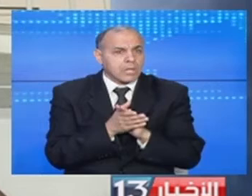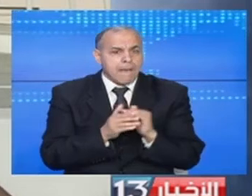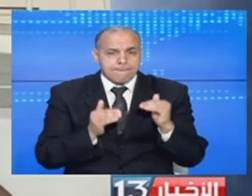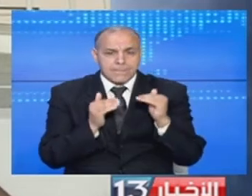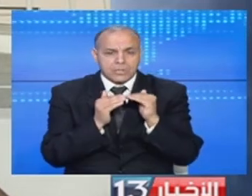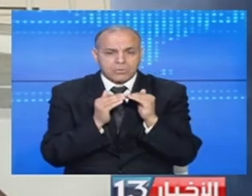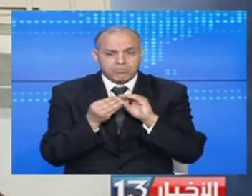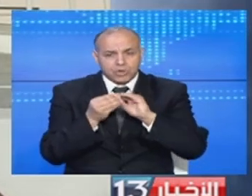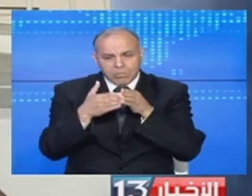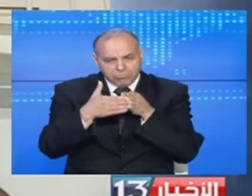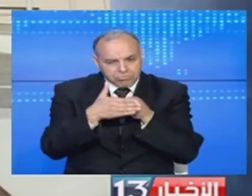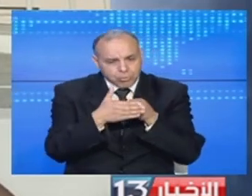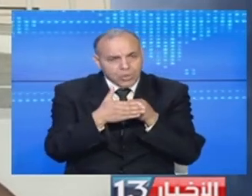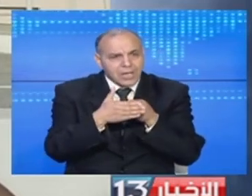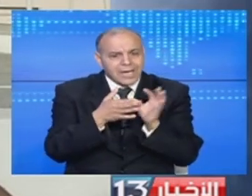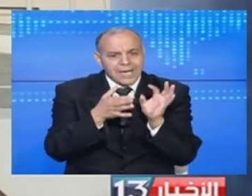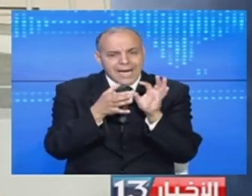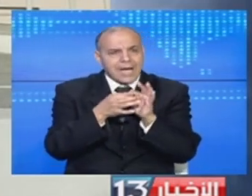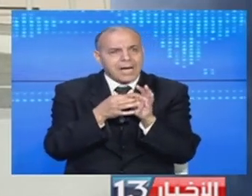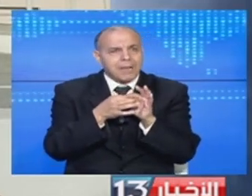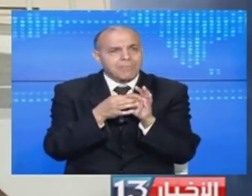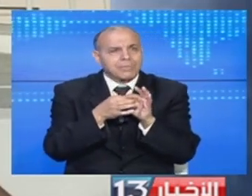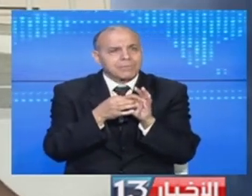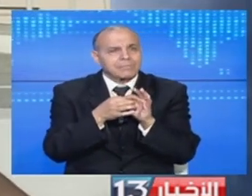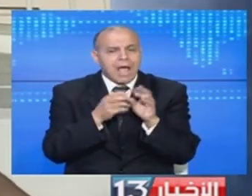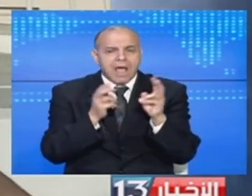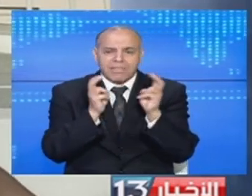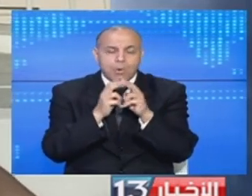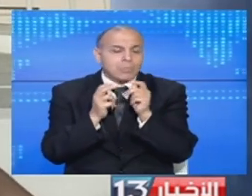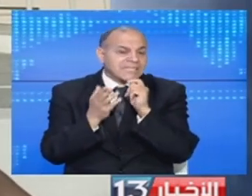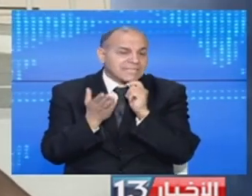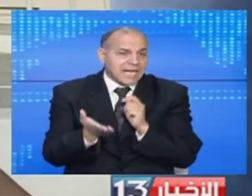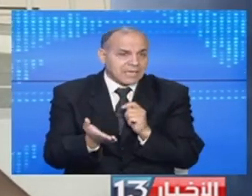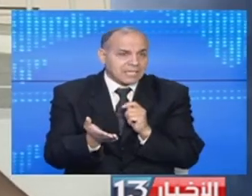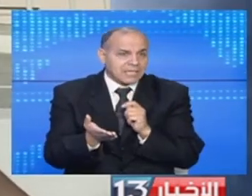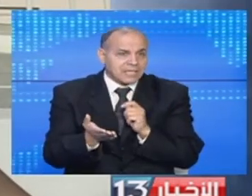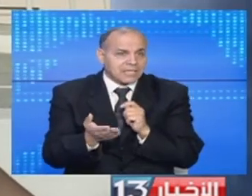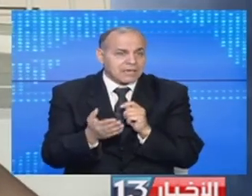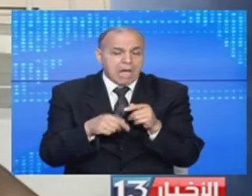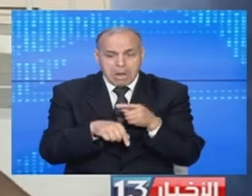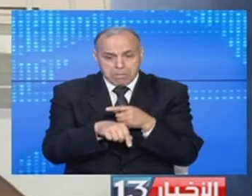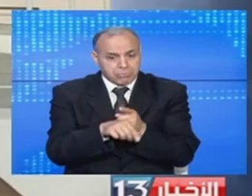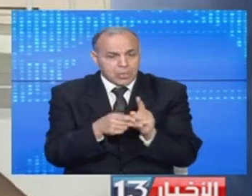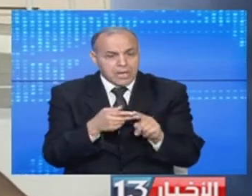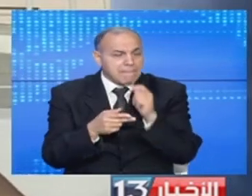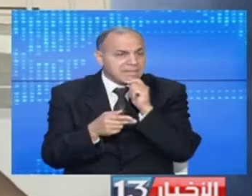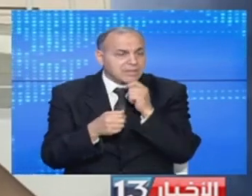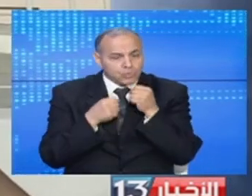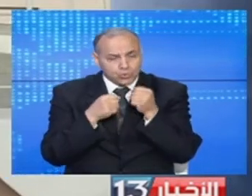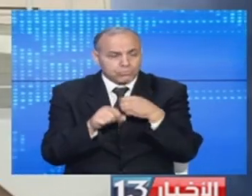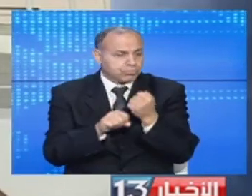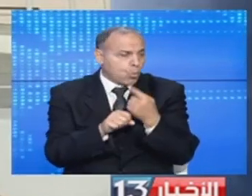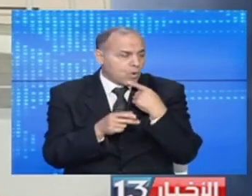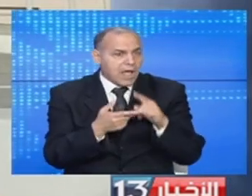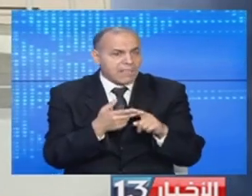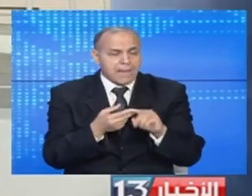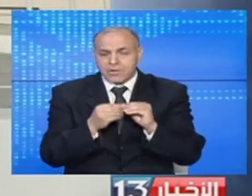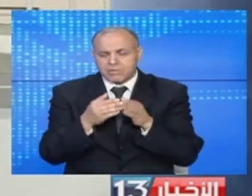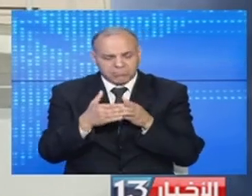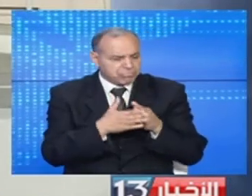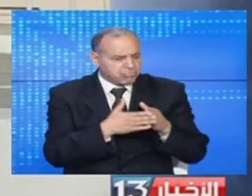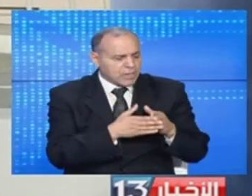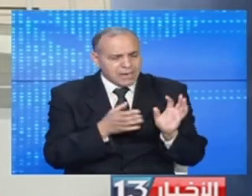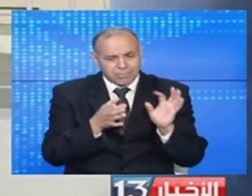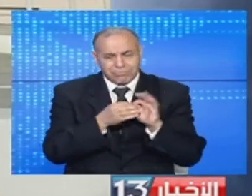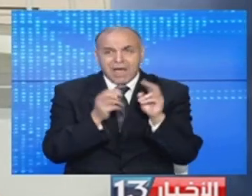مستوى التعطيل الذي صار في مستوى الربط بالمؤسة بالشبكة الكهربائية يتم تجاوز في القريب العاجل بيتضافر جهود لكلها صارت إشكاليات في